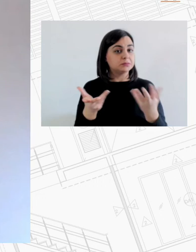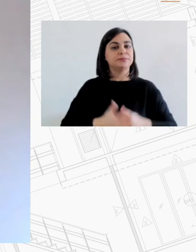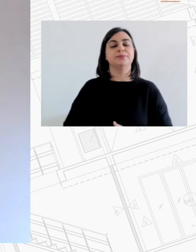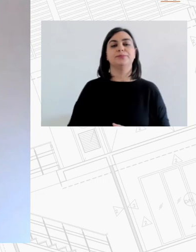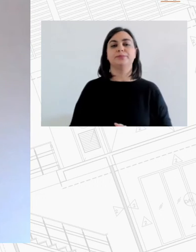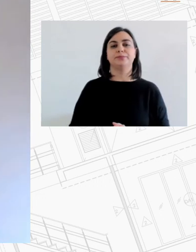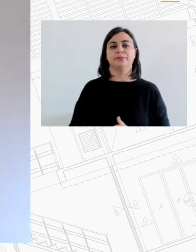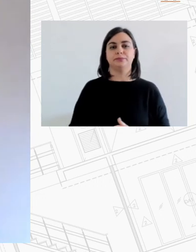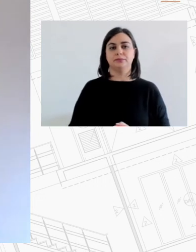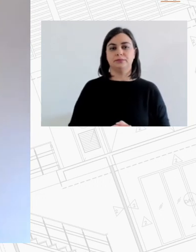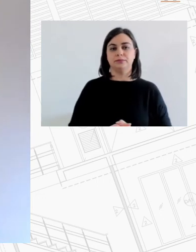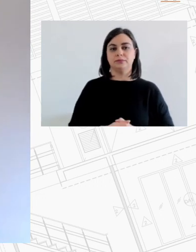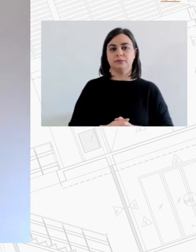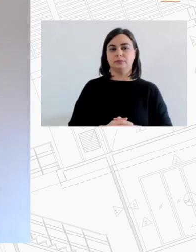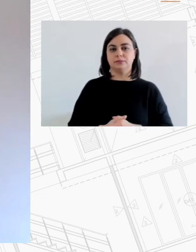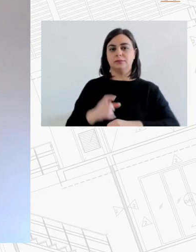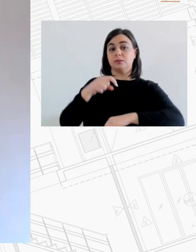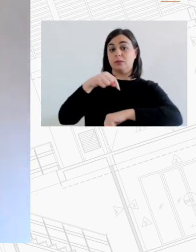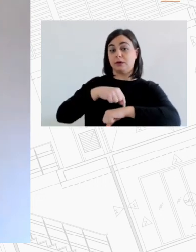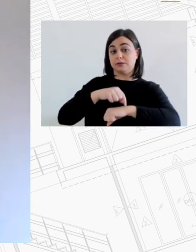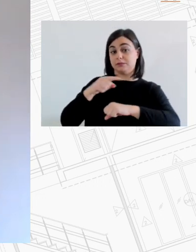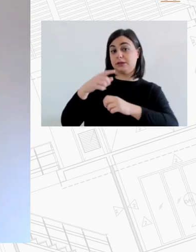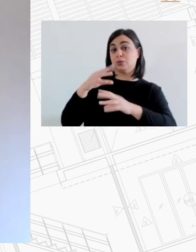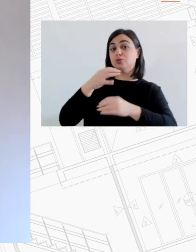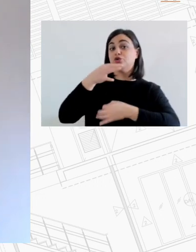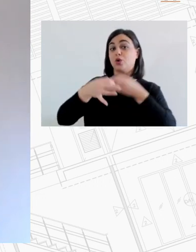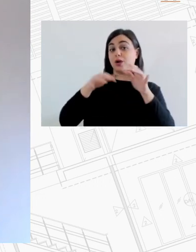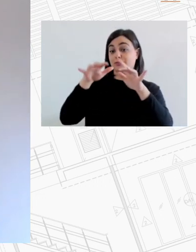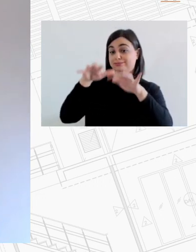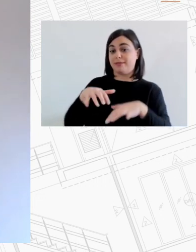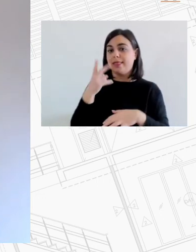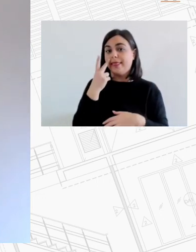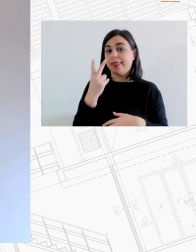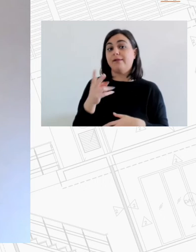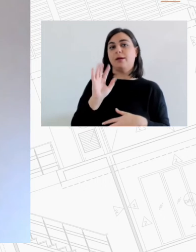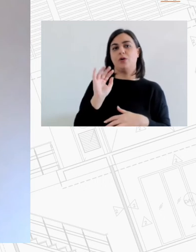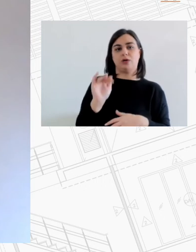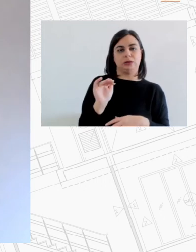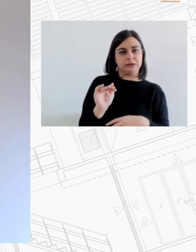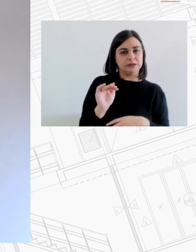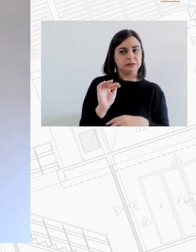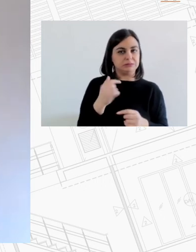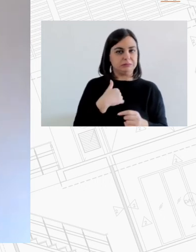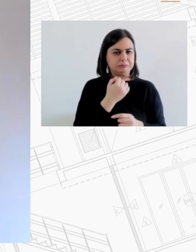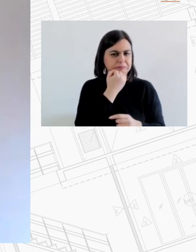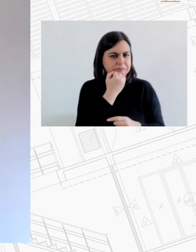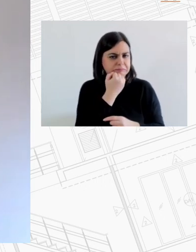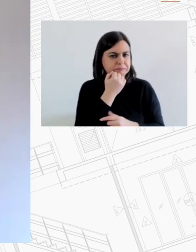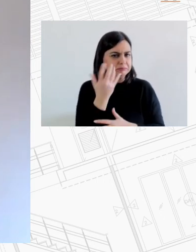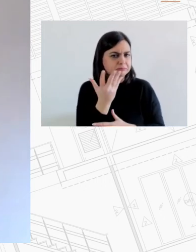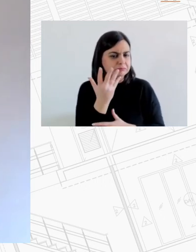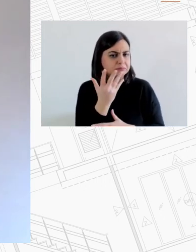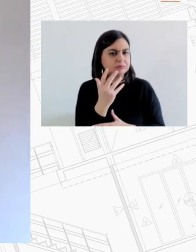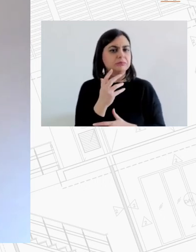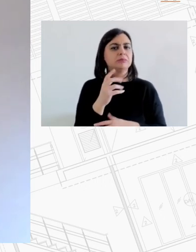Δεν βλέπω να έχουν υποβληθεί εδώ αν κάνω λάθος πείτε μου κάποιες γραπτές ερωτήσεις από τους